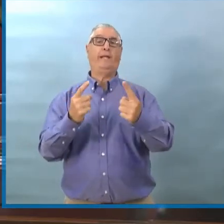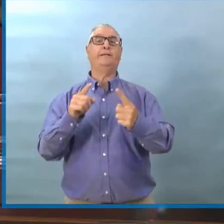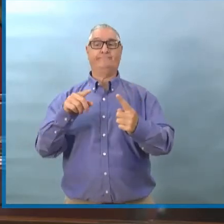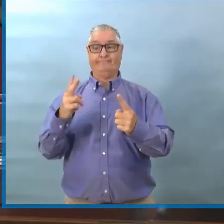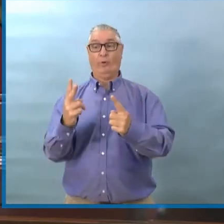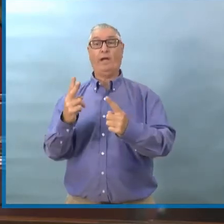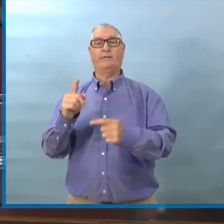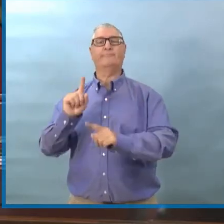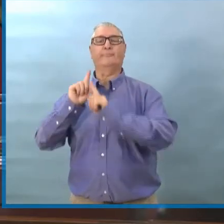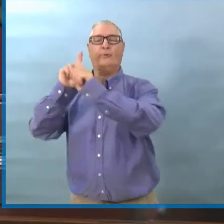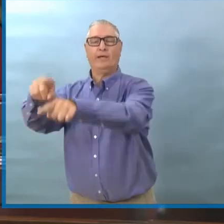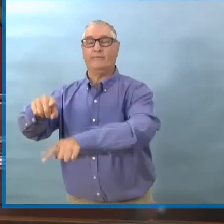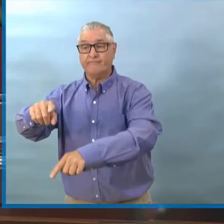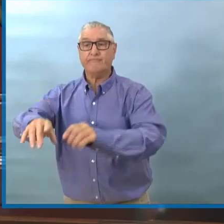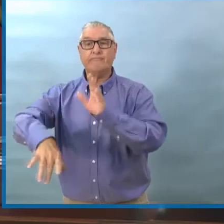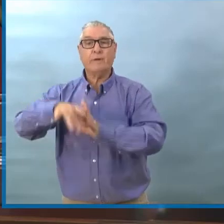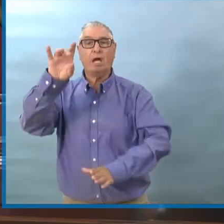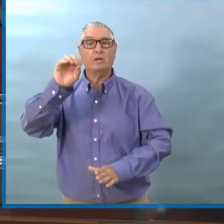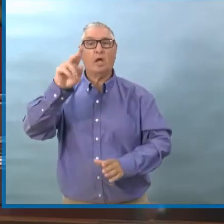'est avérée positive.